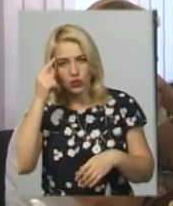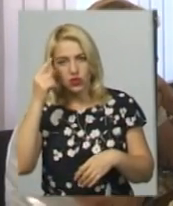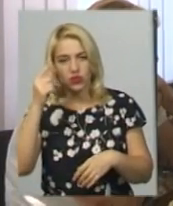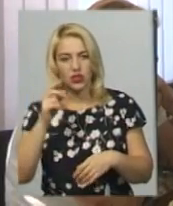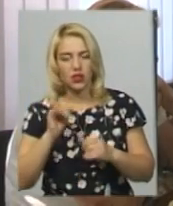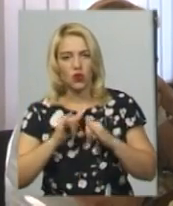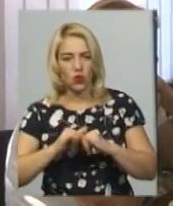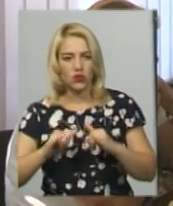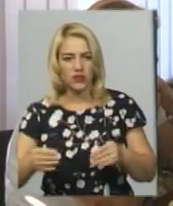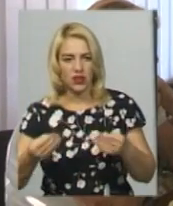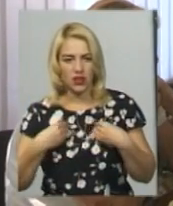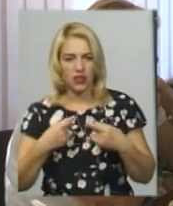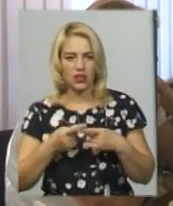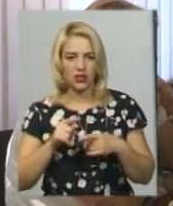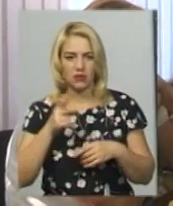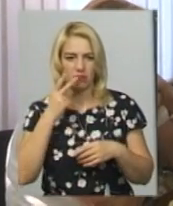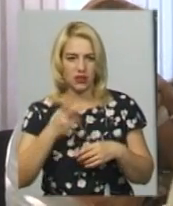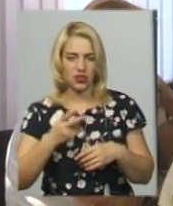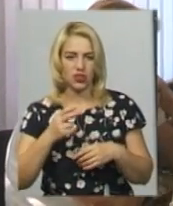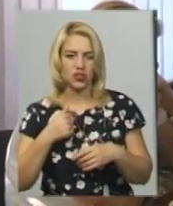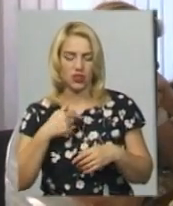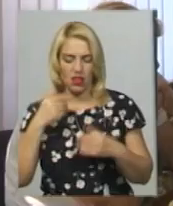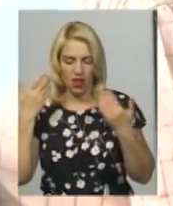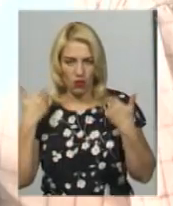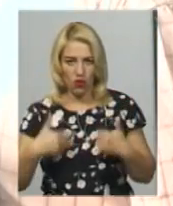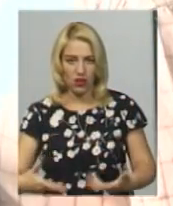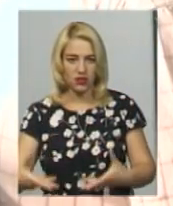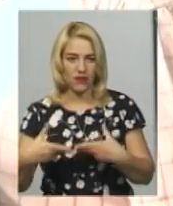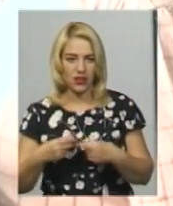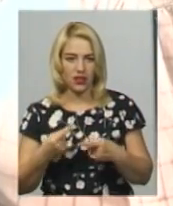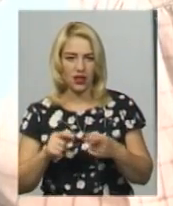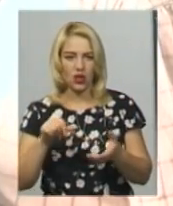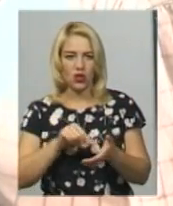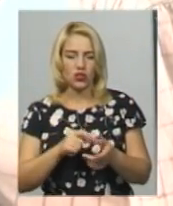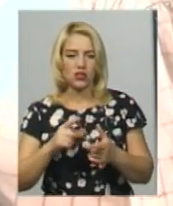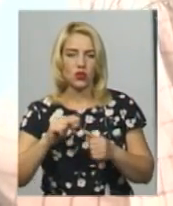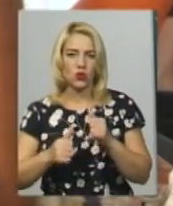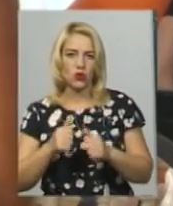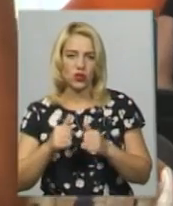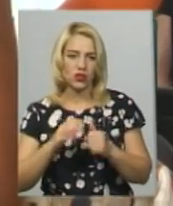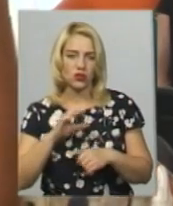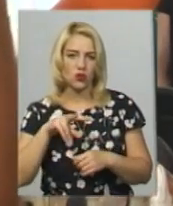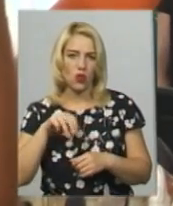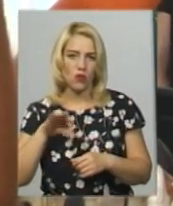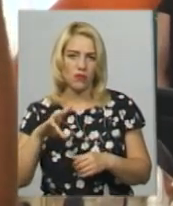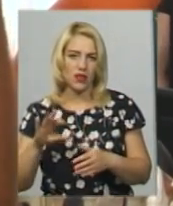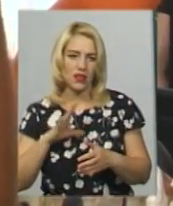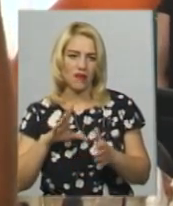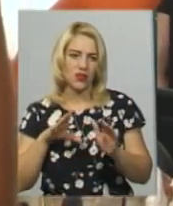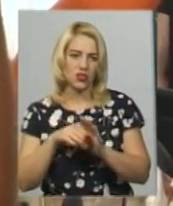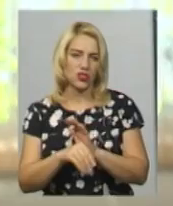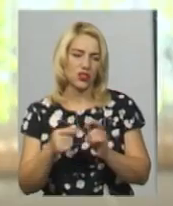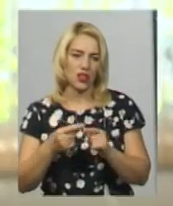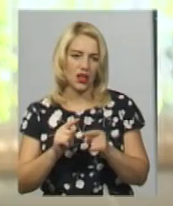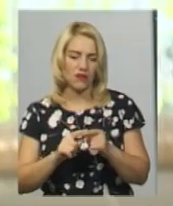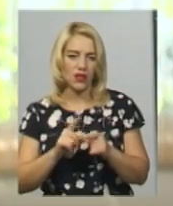розвиття дає. І довше ти бачиш, і на організм влияє. Учасниця турніру Світлана Соломна цього року вийшла в збірну України